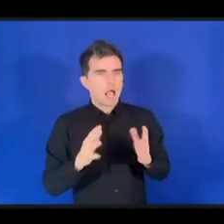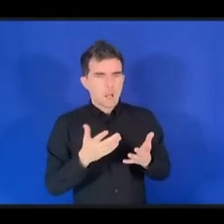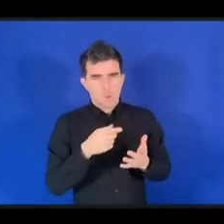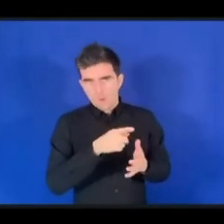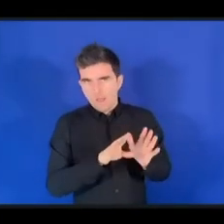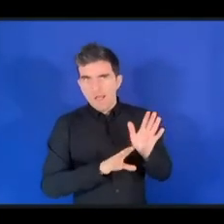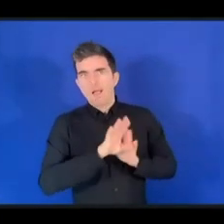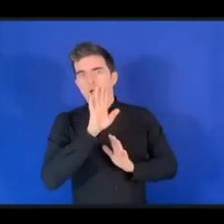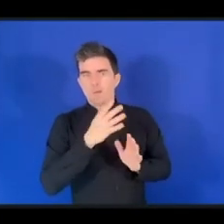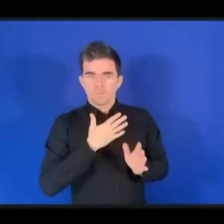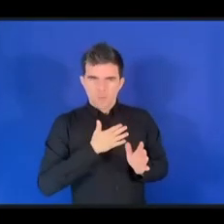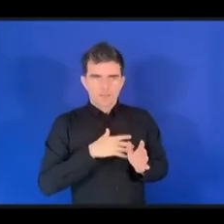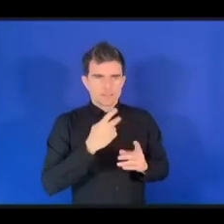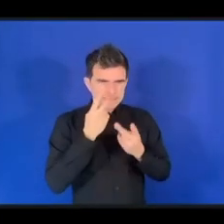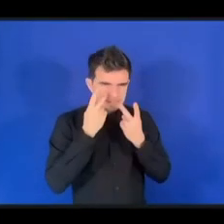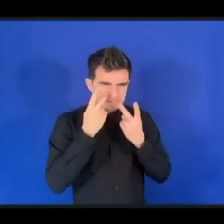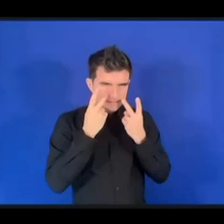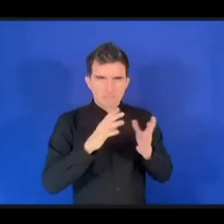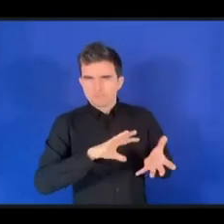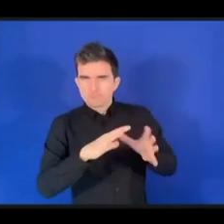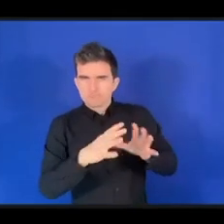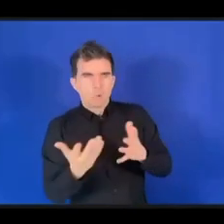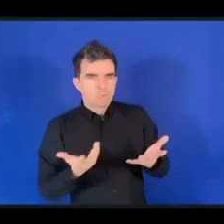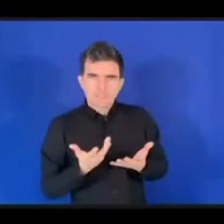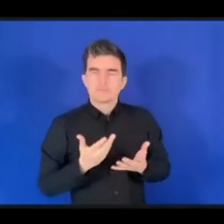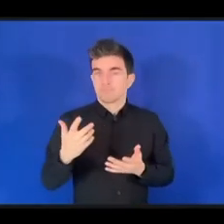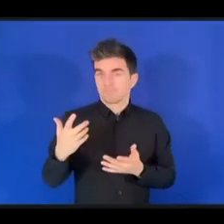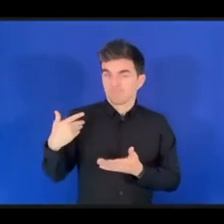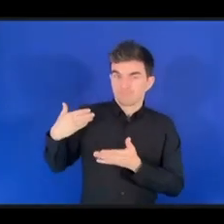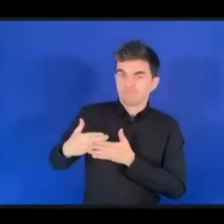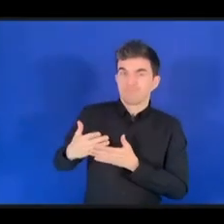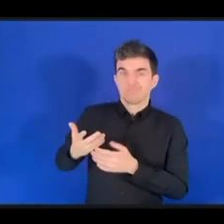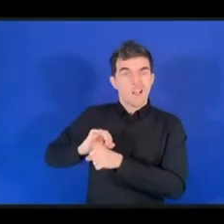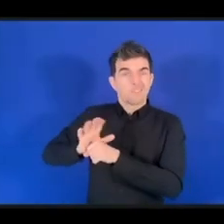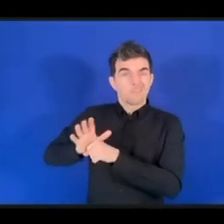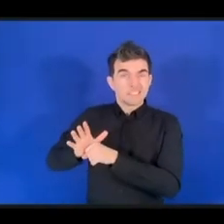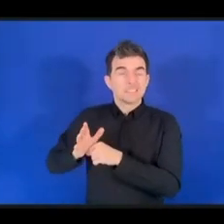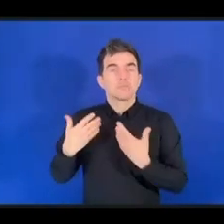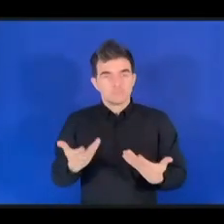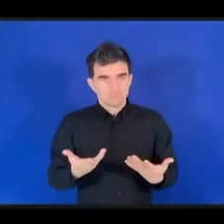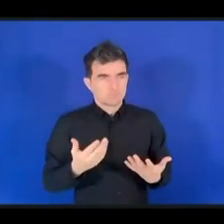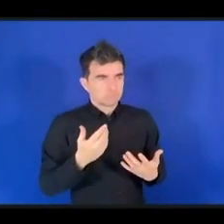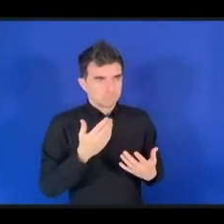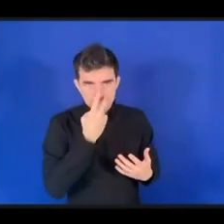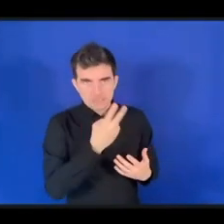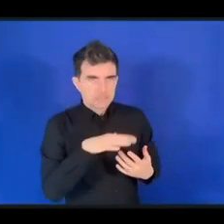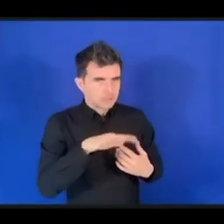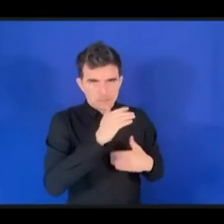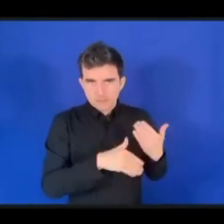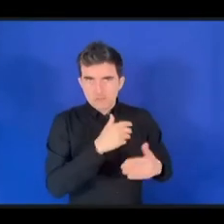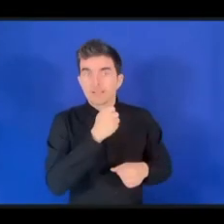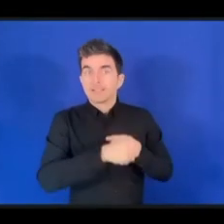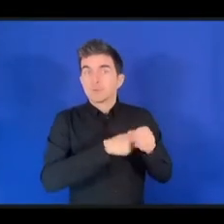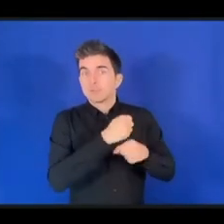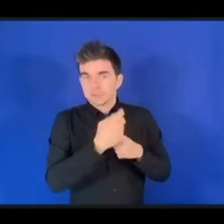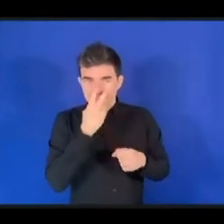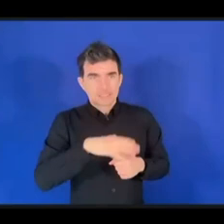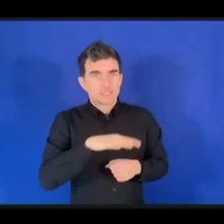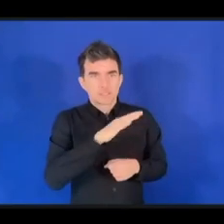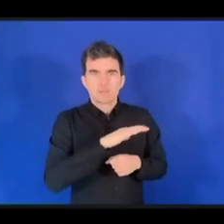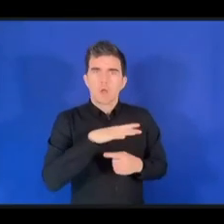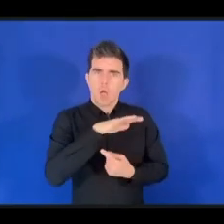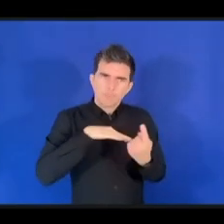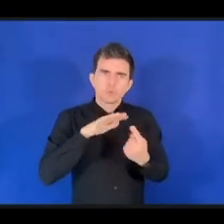то, как интернет появился во время пандемии, продемонстрировало выполнение этих характеристик. Развитие моделей с участием